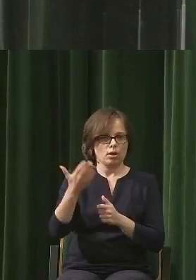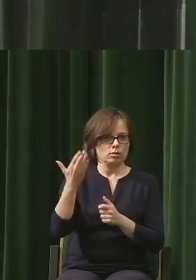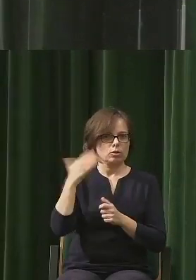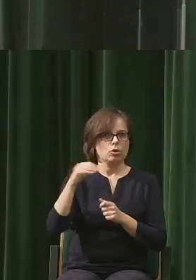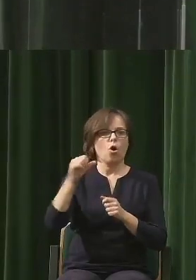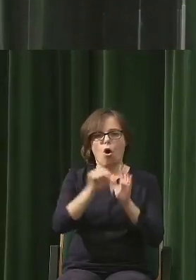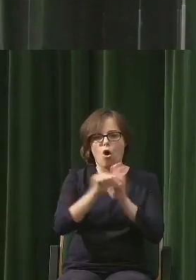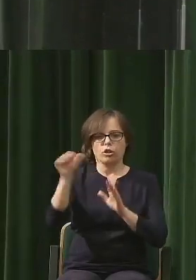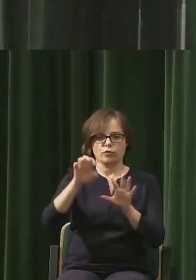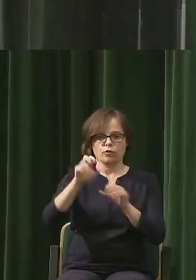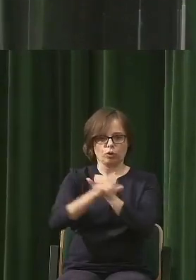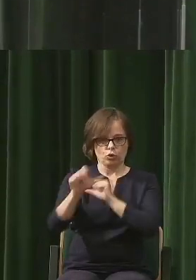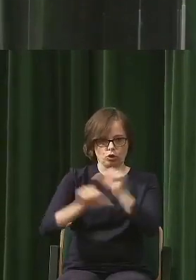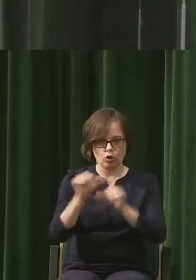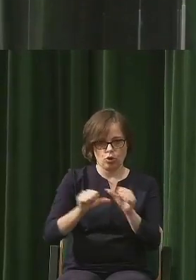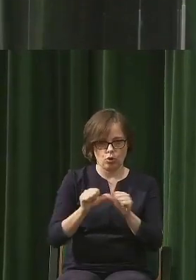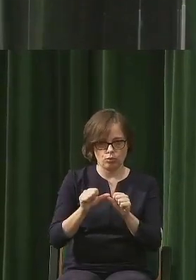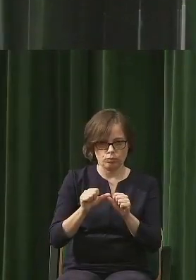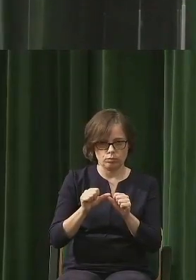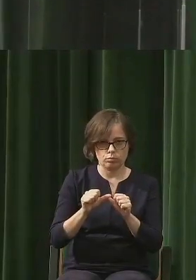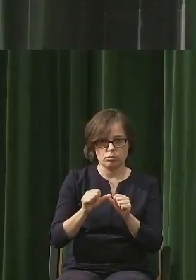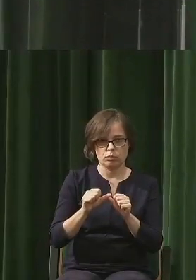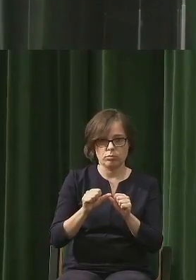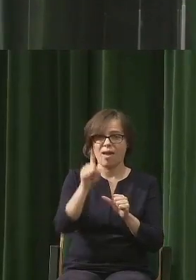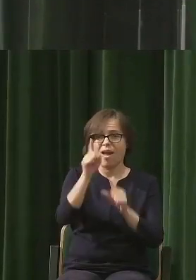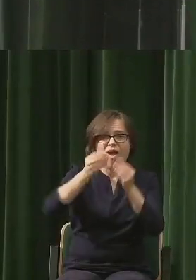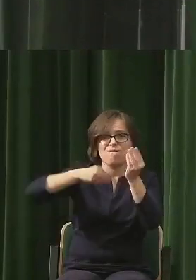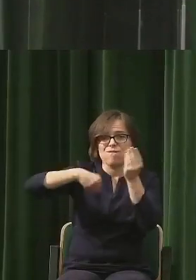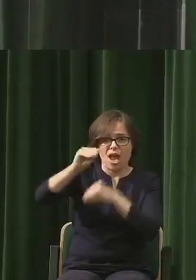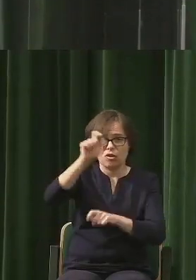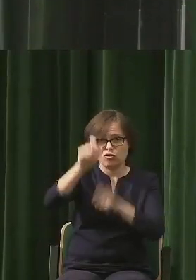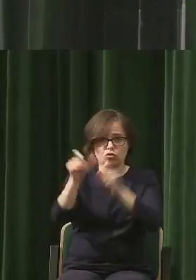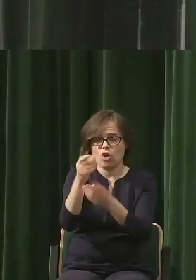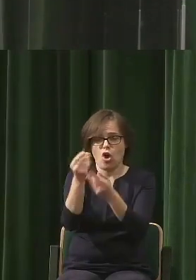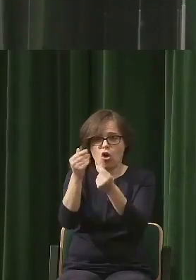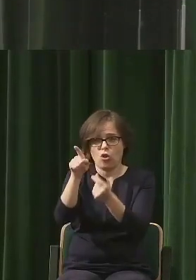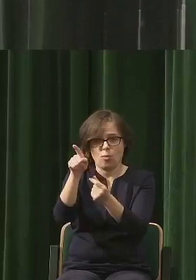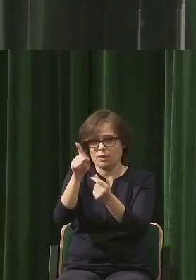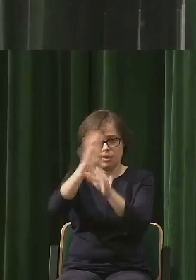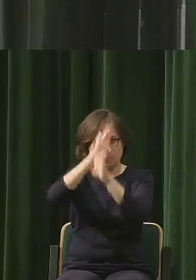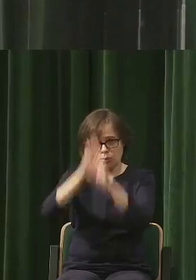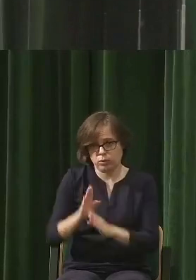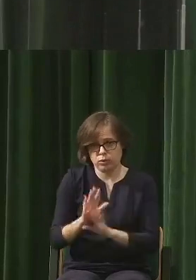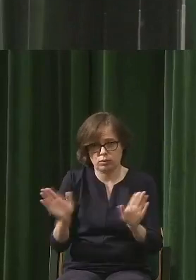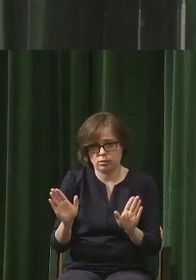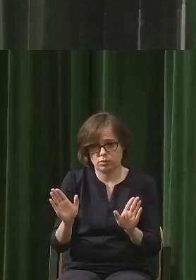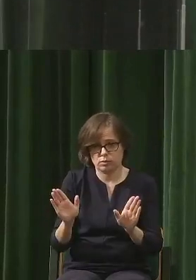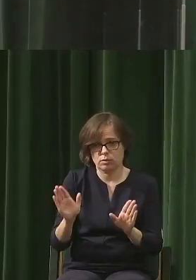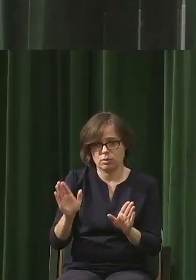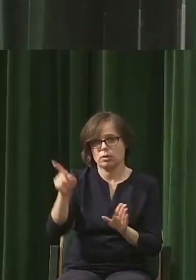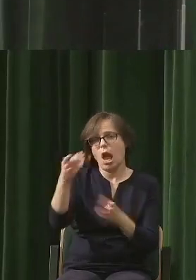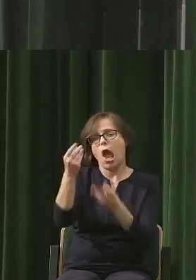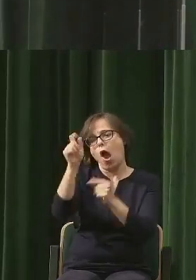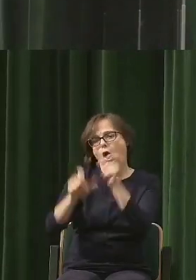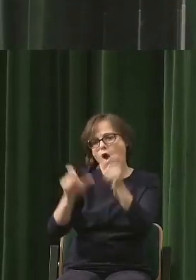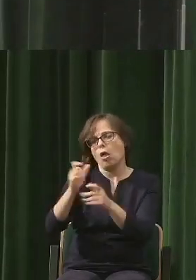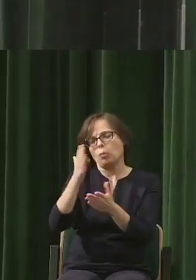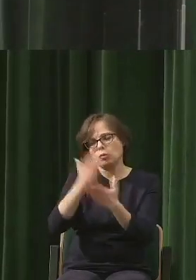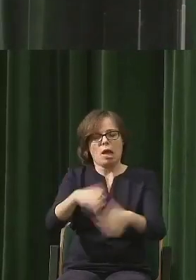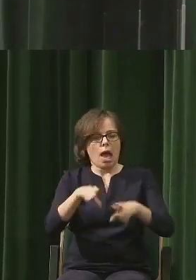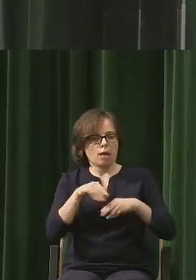Powiedziałem, nawet ekonomiści w większości nie zdają sobie sprawy z tego, czy w pewnym sensie zaakceptowali ten świat, w którym żyjemy, jako